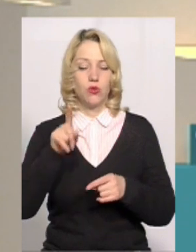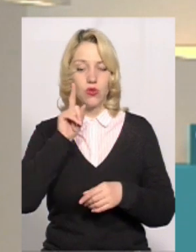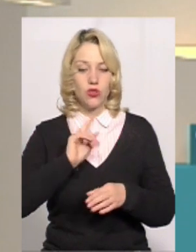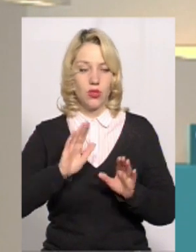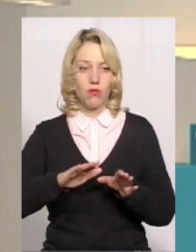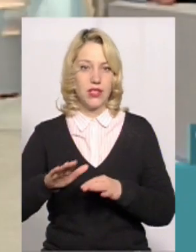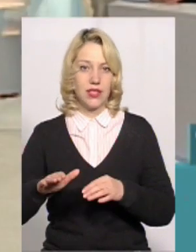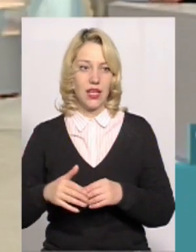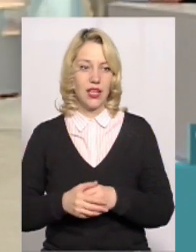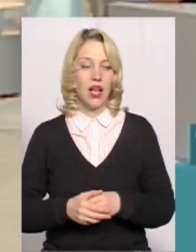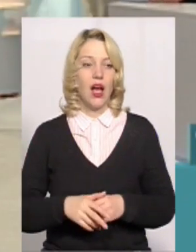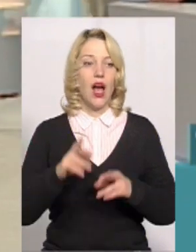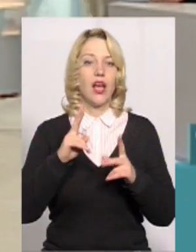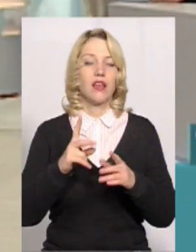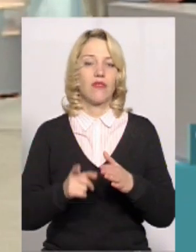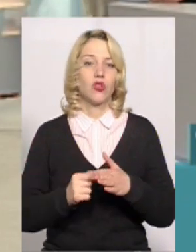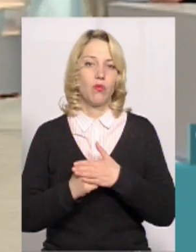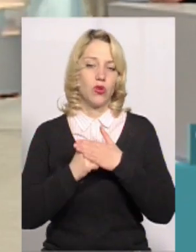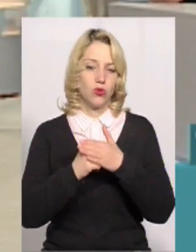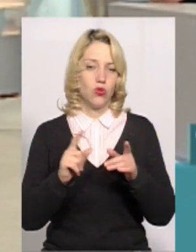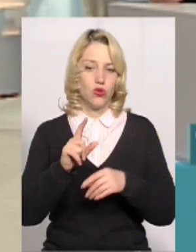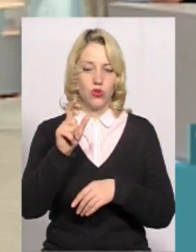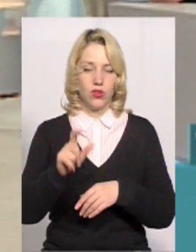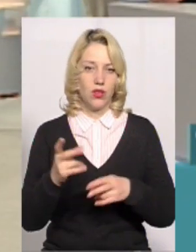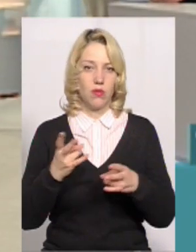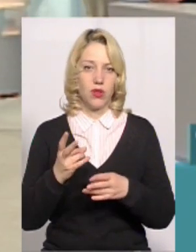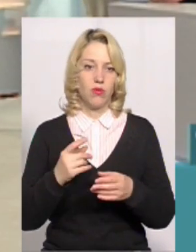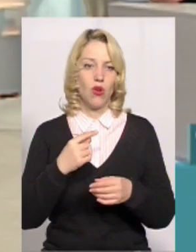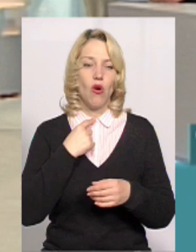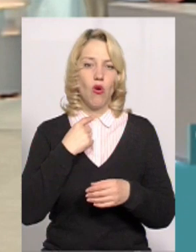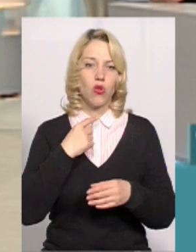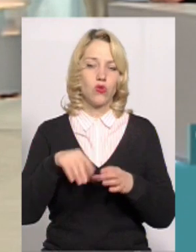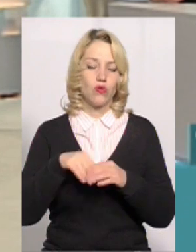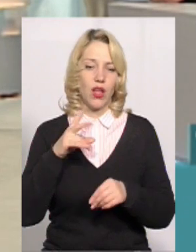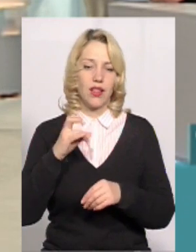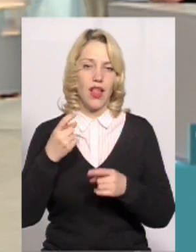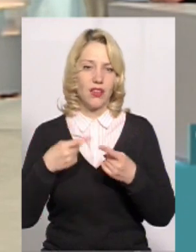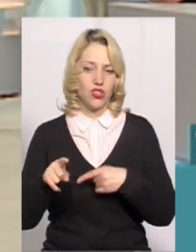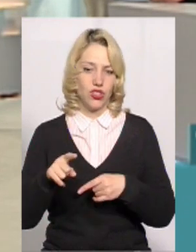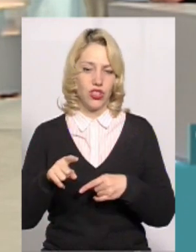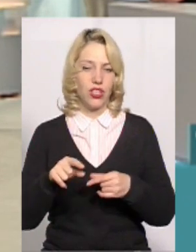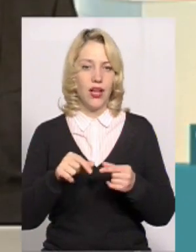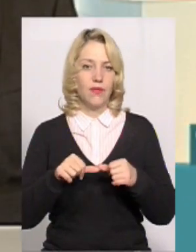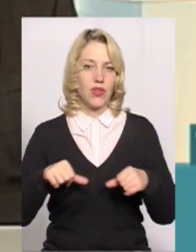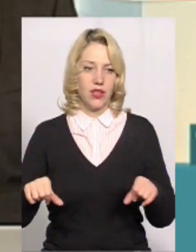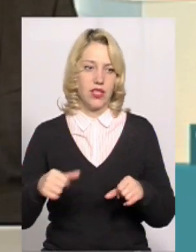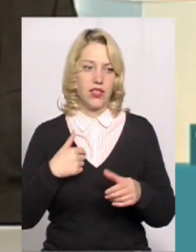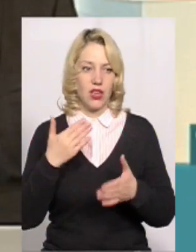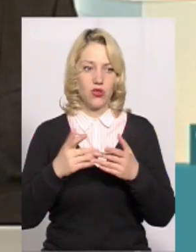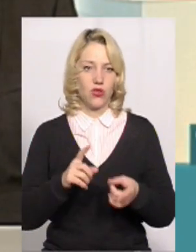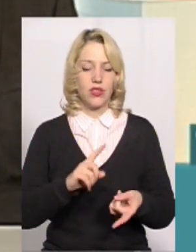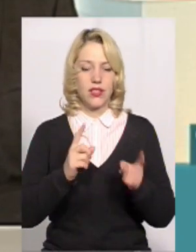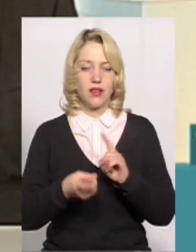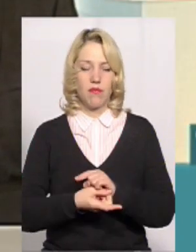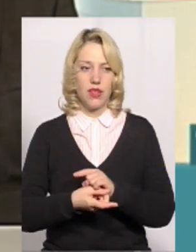місцях для них більші. обґрунтує, що йому потрібно голосувати на іншій дільниці? У нас зміна місця голосування